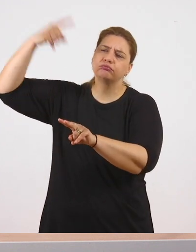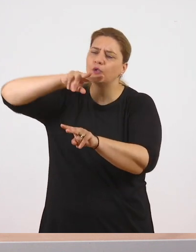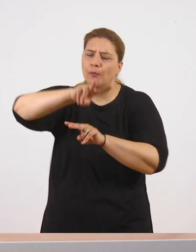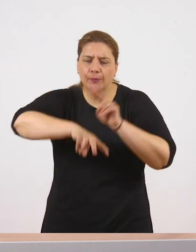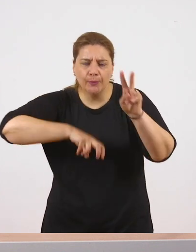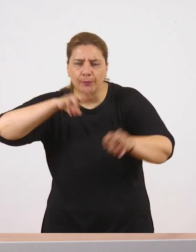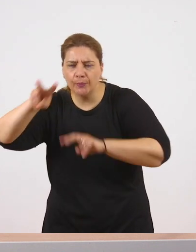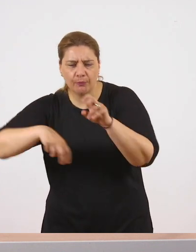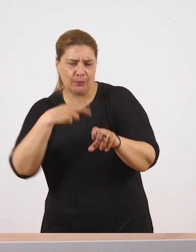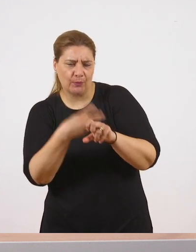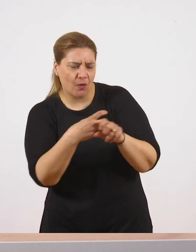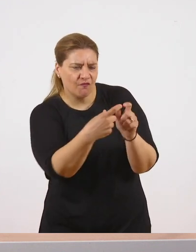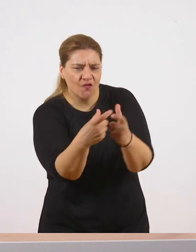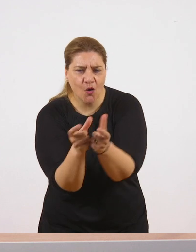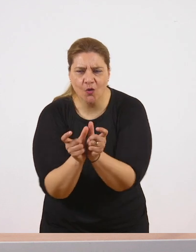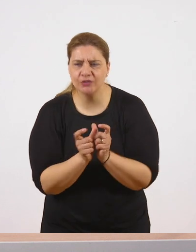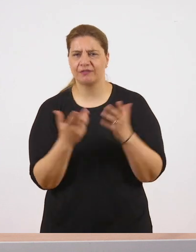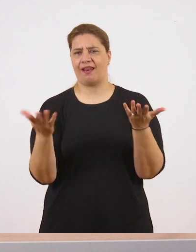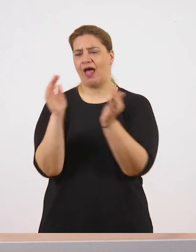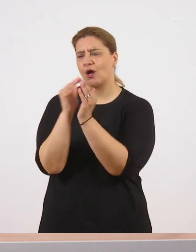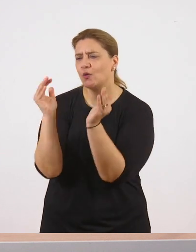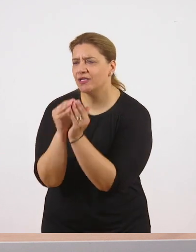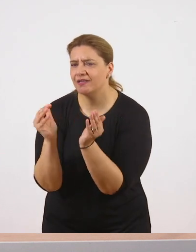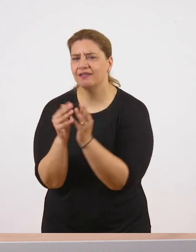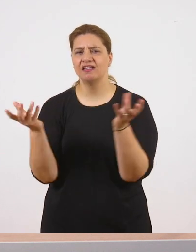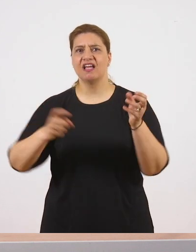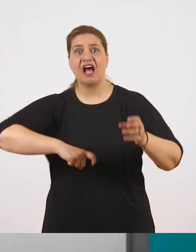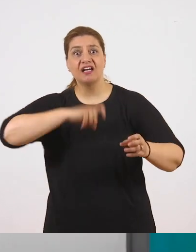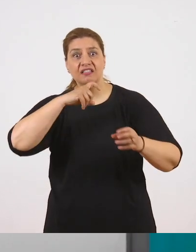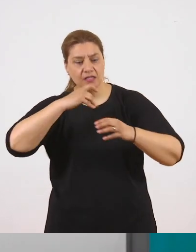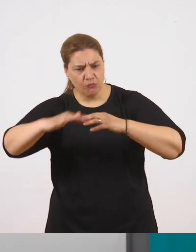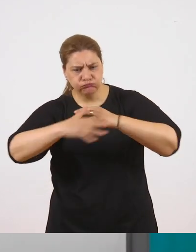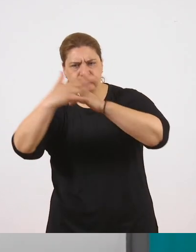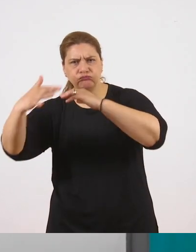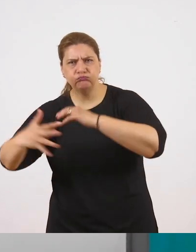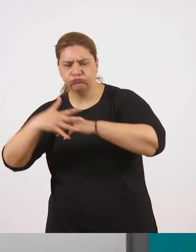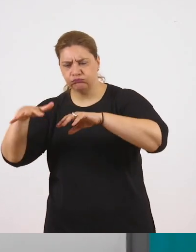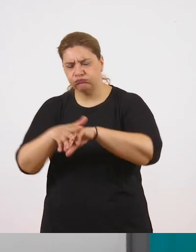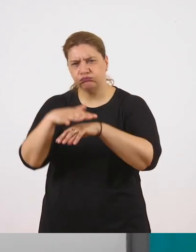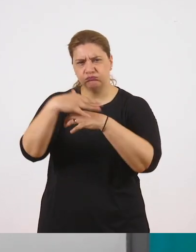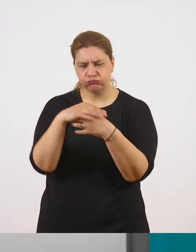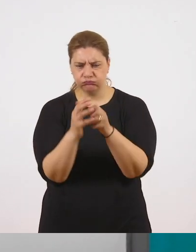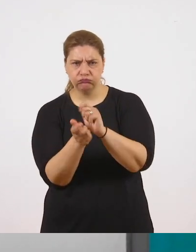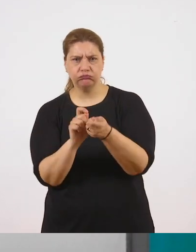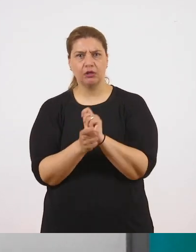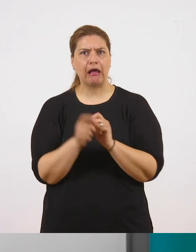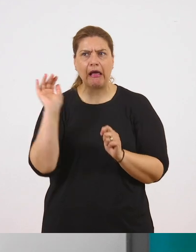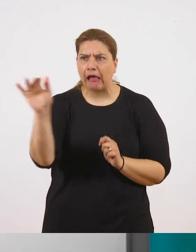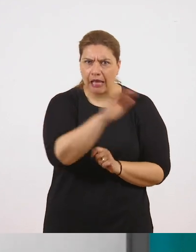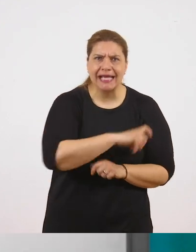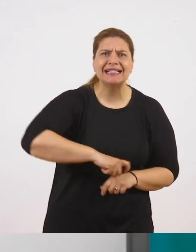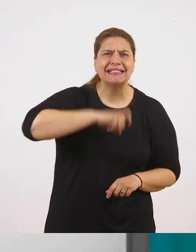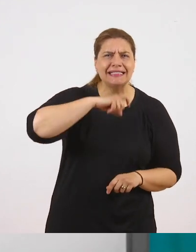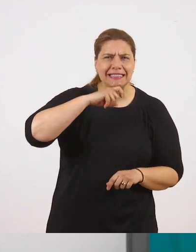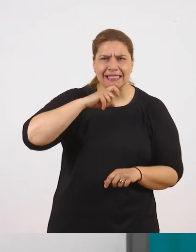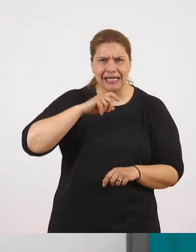έτσι, βότσαλα, κοχύλια, ξύλα αργασμένα. Εσείς θυμάστε πώς είναι τα ξύλα που